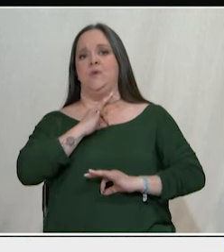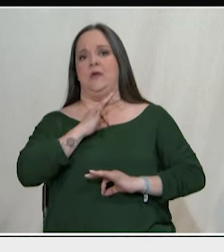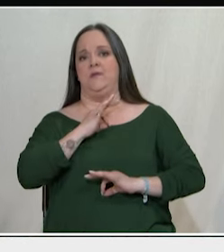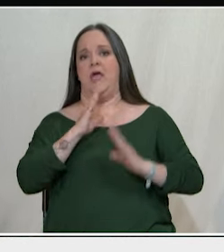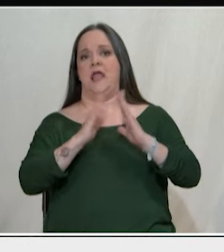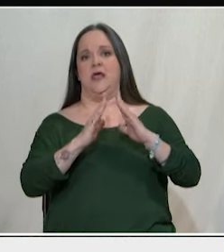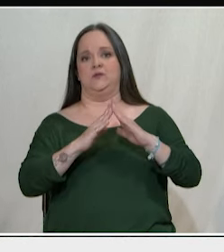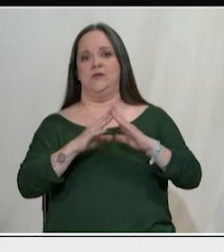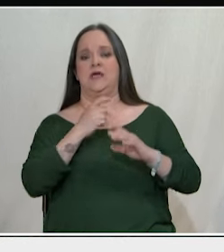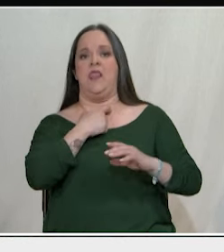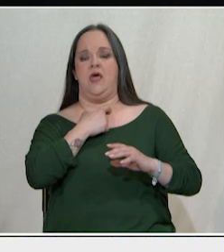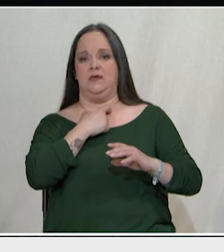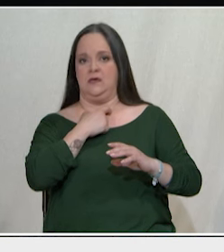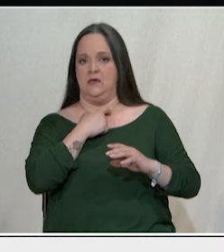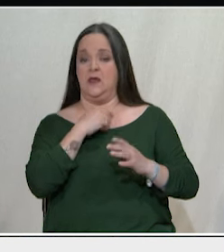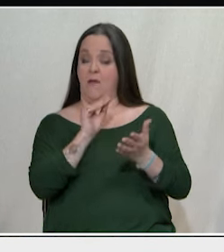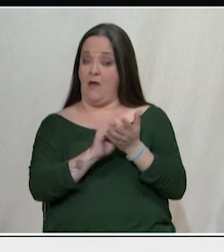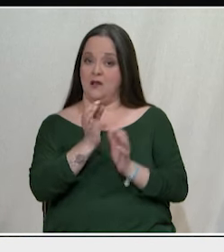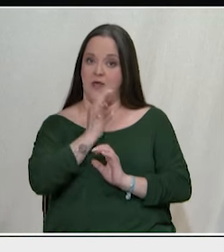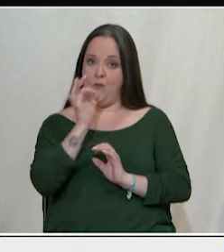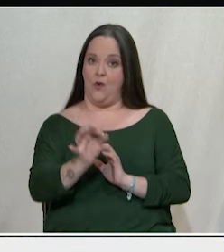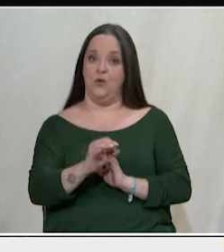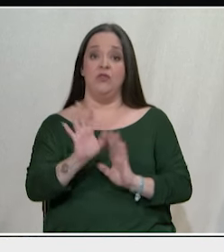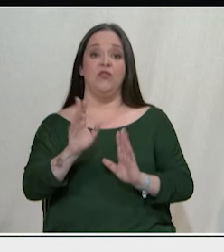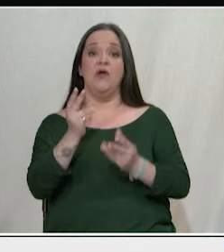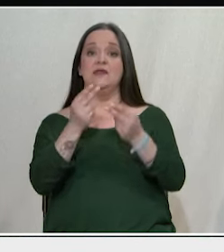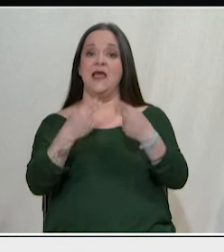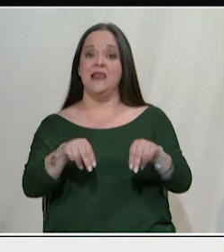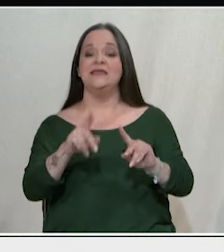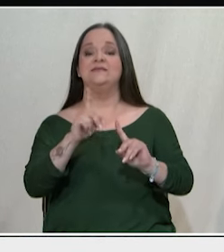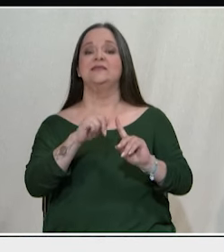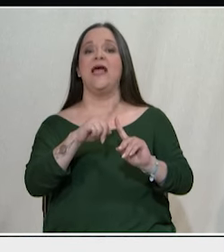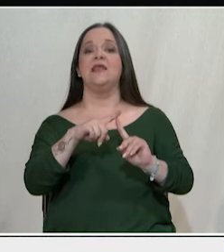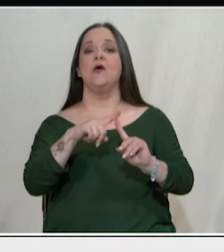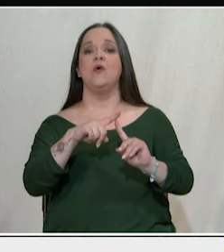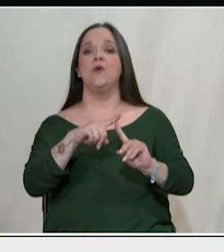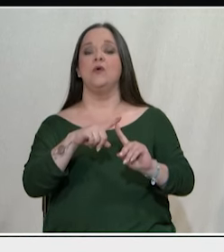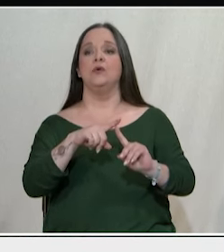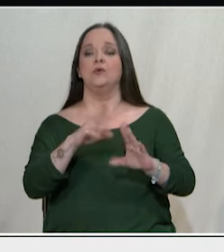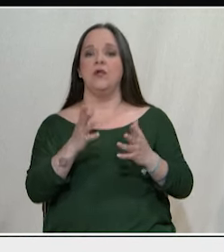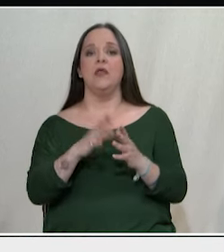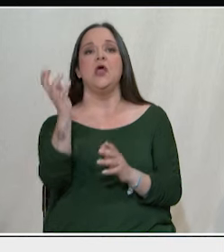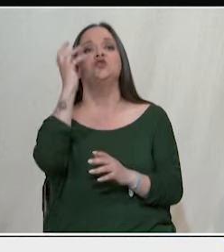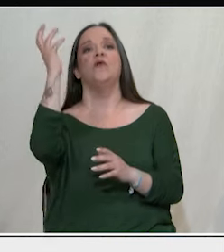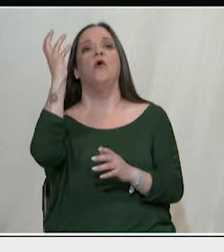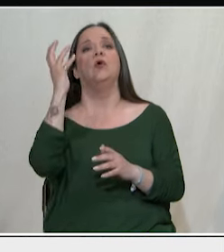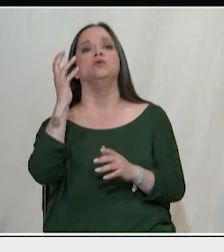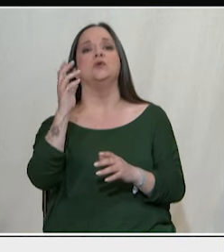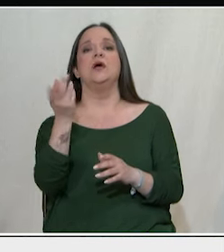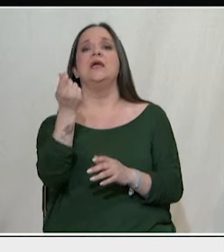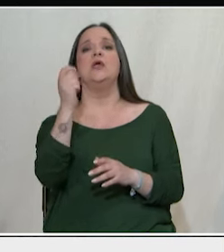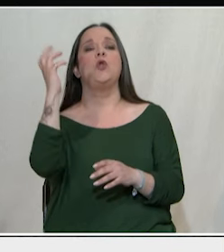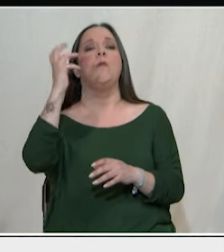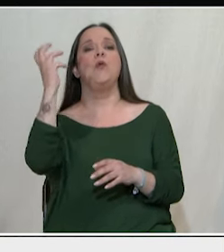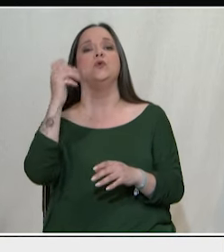οικοκυριό. Ξαναλέω όμως, δεν πρόκειται για λύσεις τεχνικές, δεν πρόκειται για λύσεις κάποιου σοφού οικονομολόγου ή